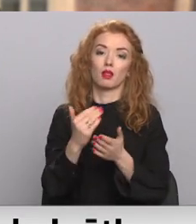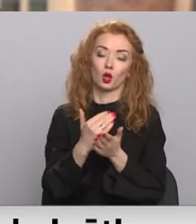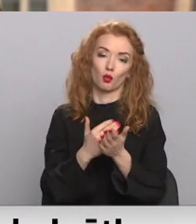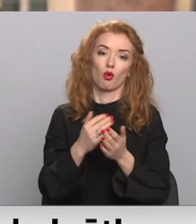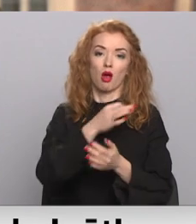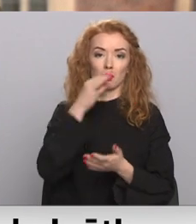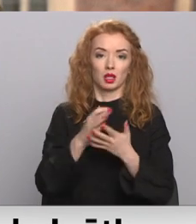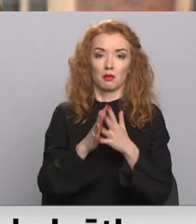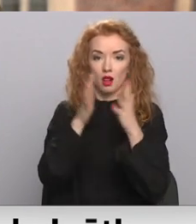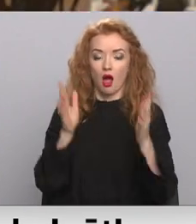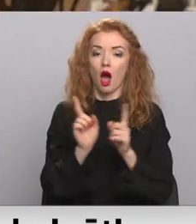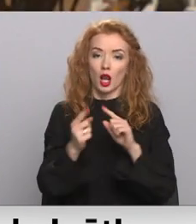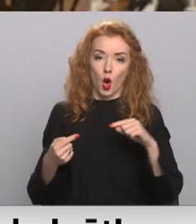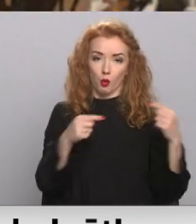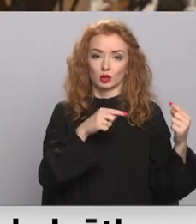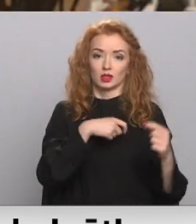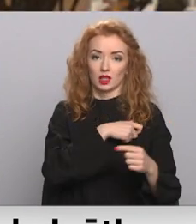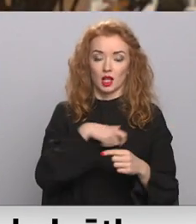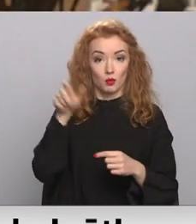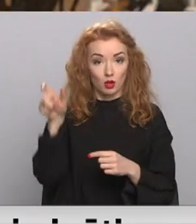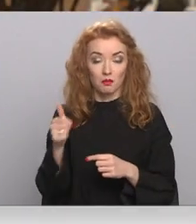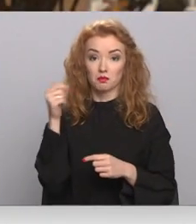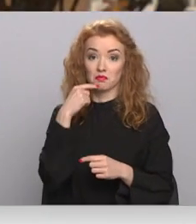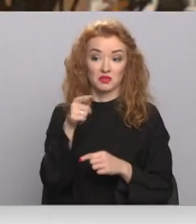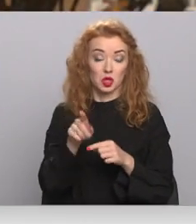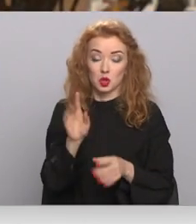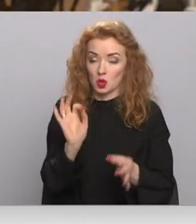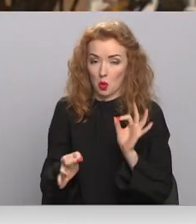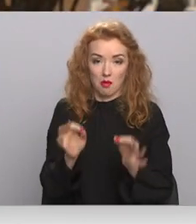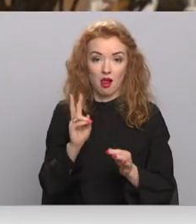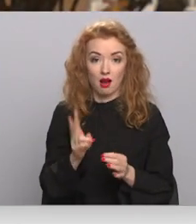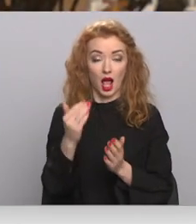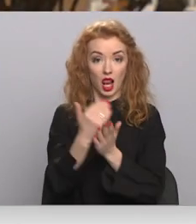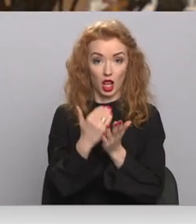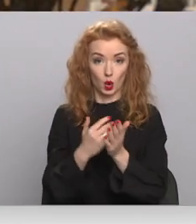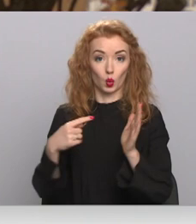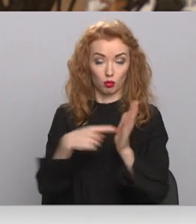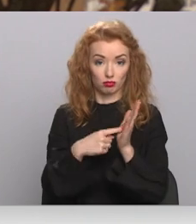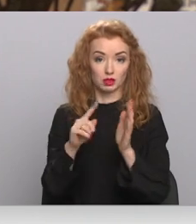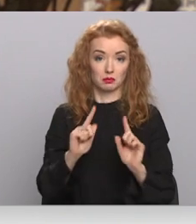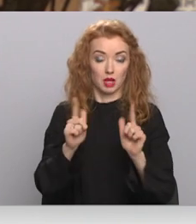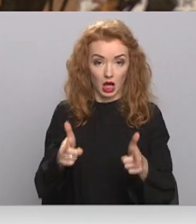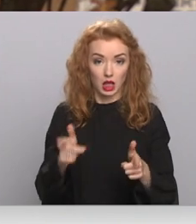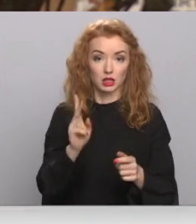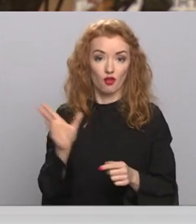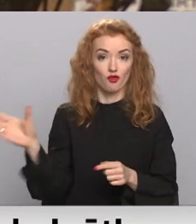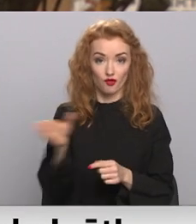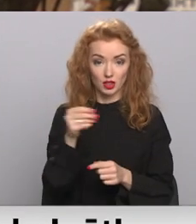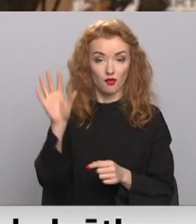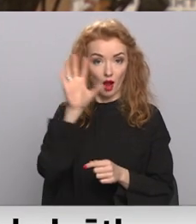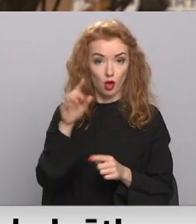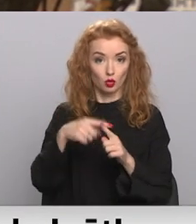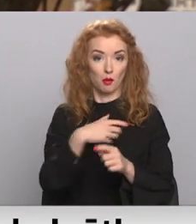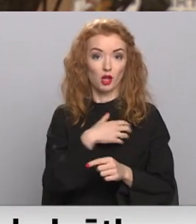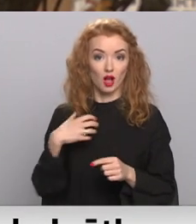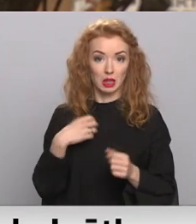ar jau pozīciju deputātiem. Man šķiet, ka tas ir tikai pašsaprotami, ka situācijā, kur likumdevējs ir piekrits, ka visi valsts un pašvaldībā